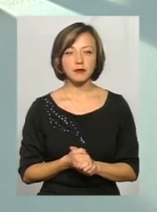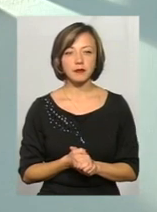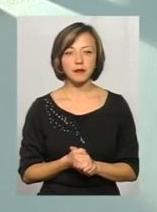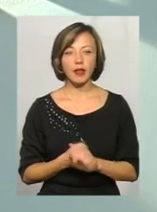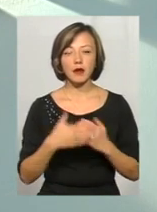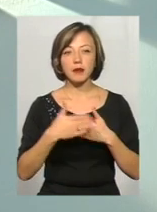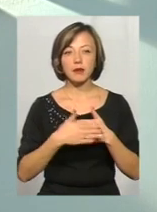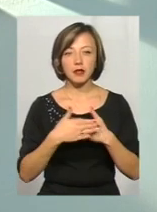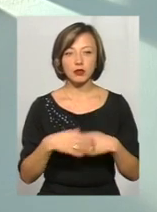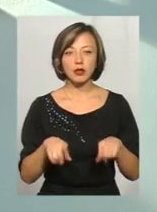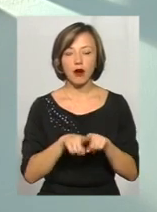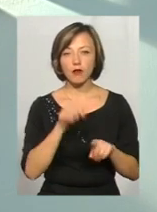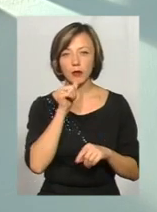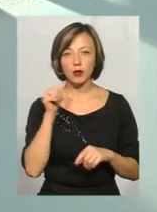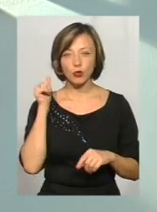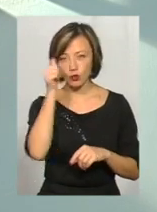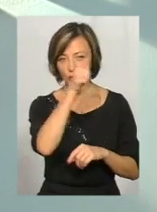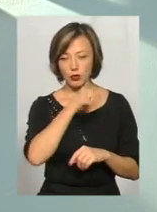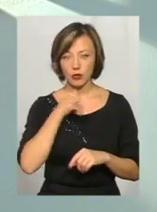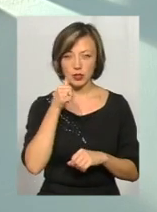Приблизно так. В минулому році